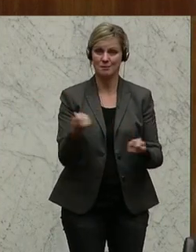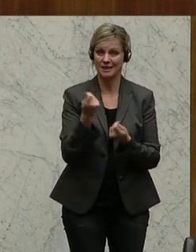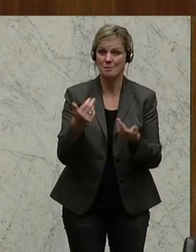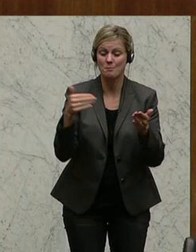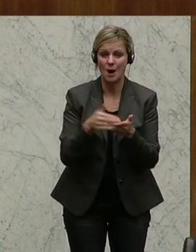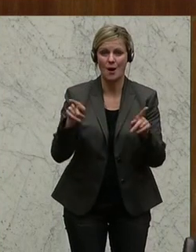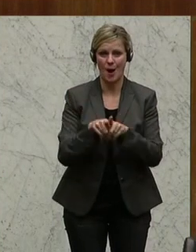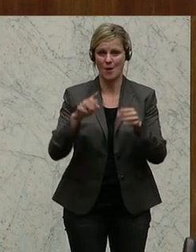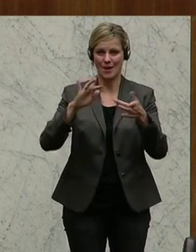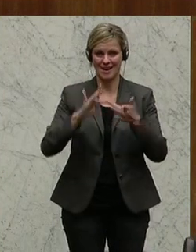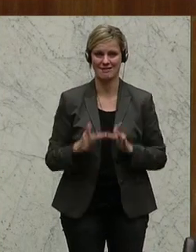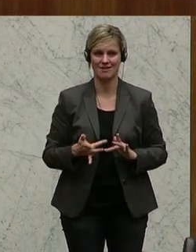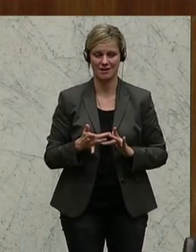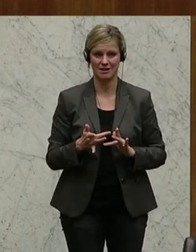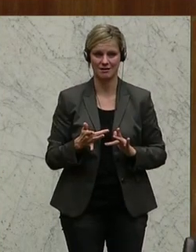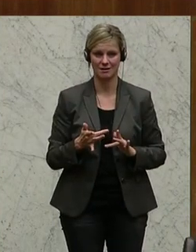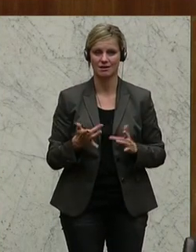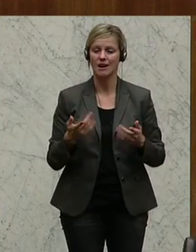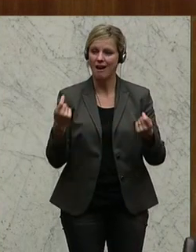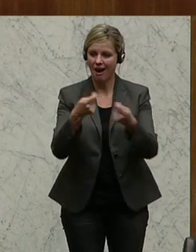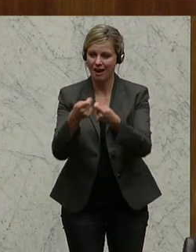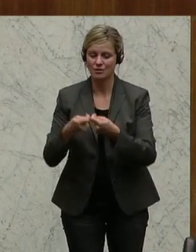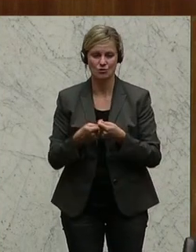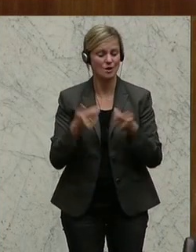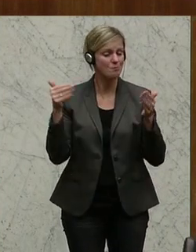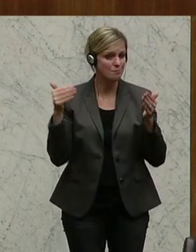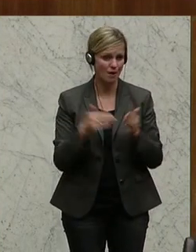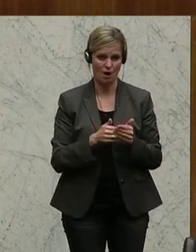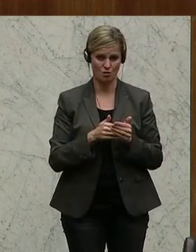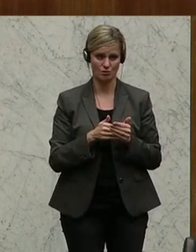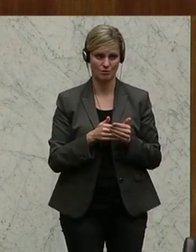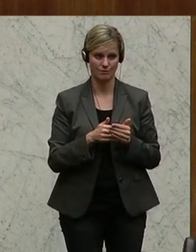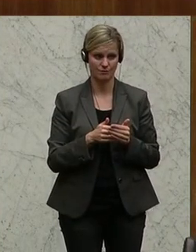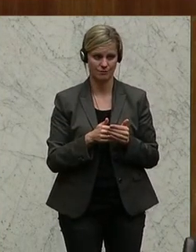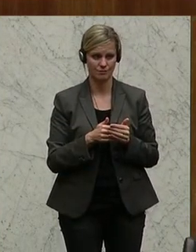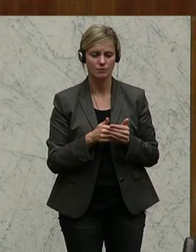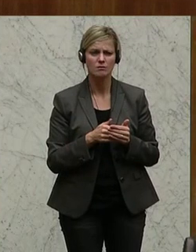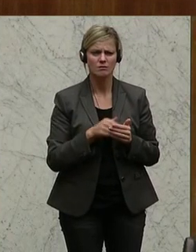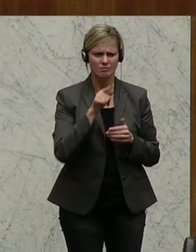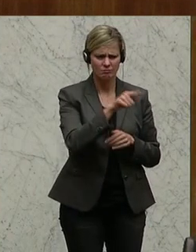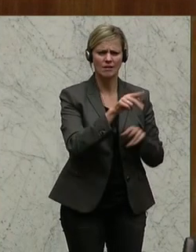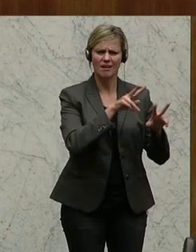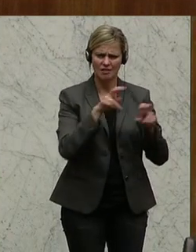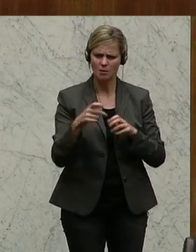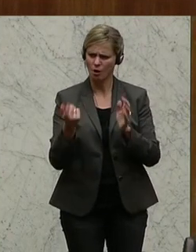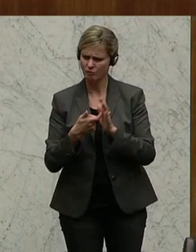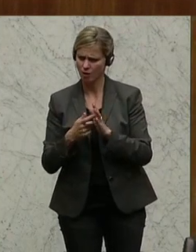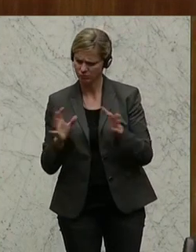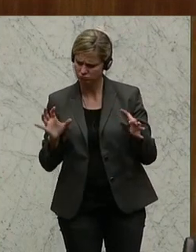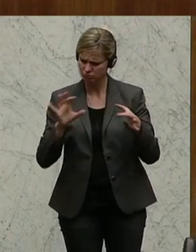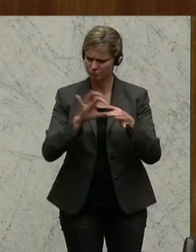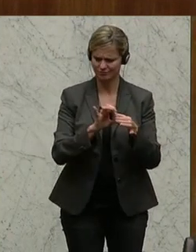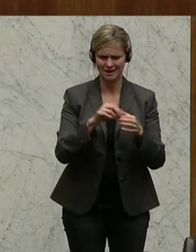heute das Internet. Und es ist unabdingbar, solche Anschlüsse zu besitzen. Und wenn ich nun diese Themen mit Ihren Forderungen verknüpfe, dann möchte ich Sie auf zwei Dinge